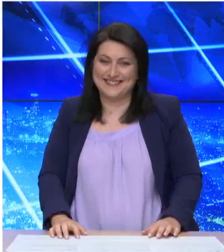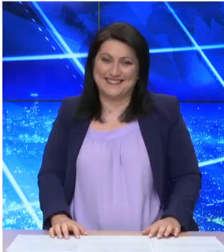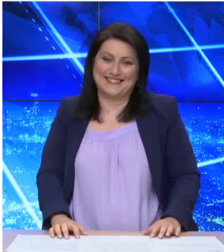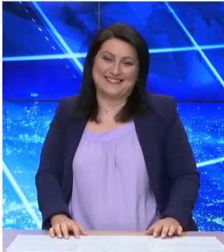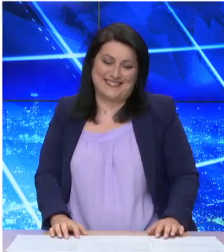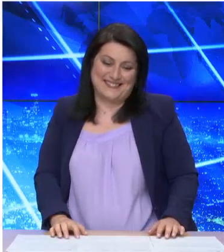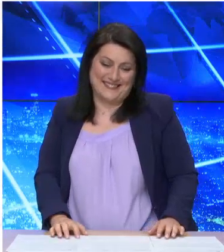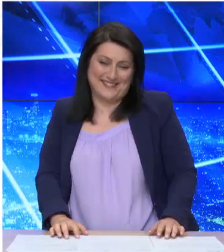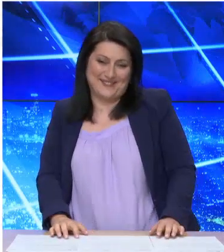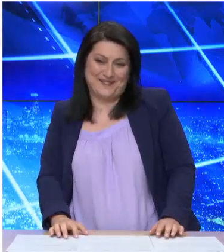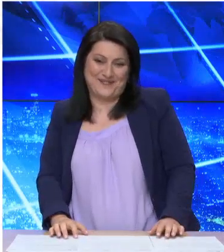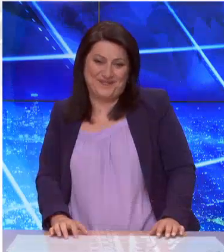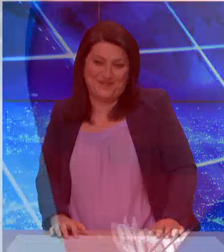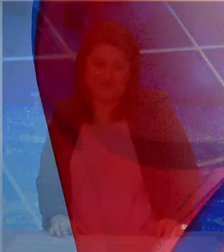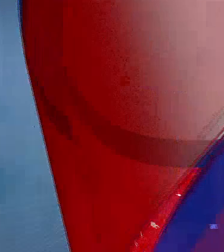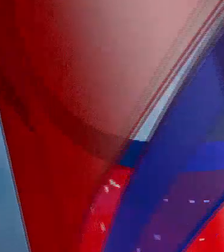απόγευμα Κυριακής.